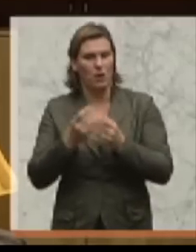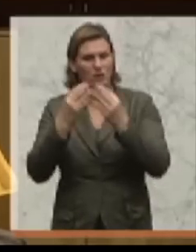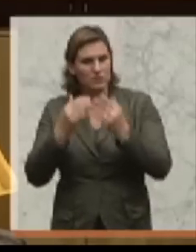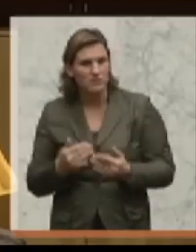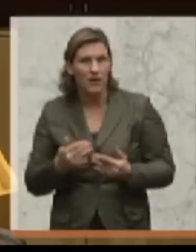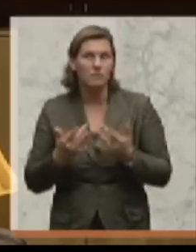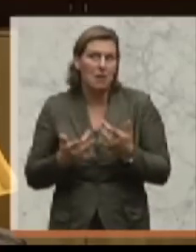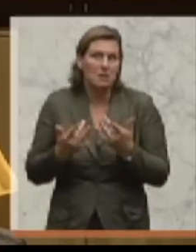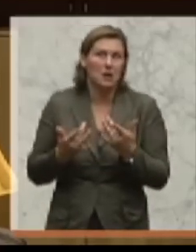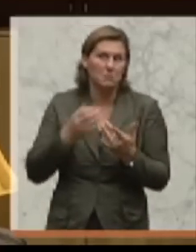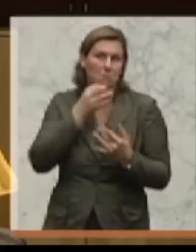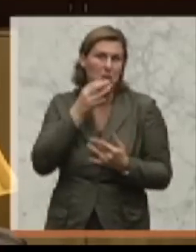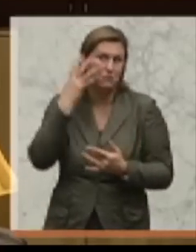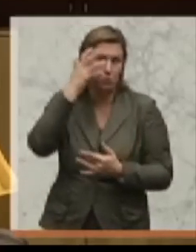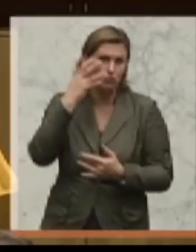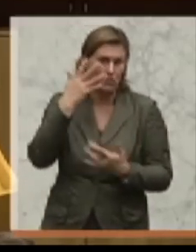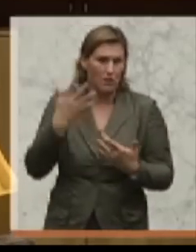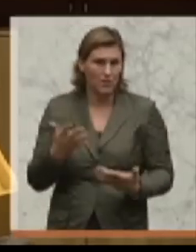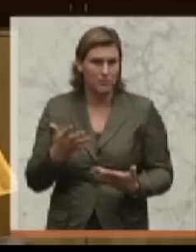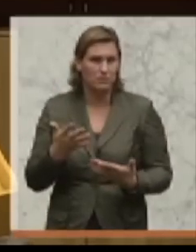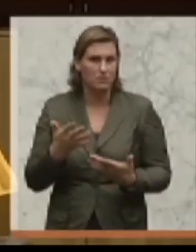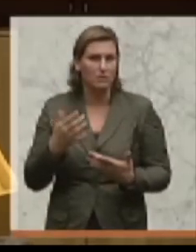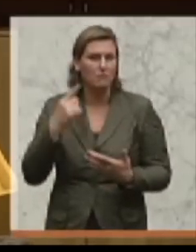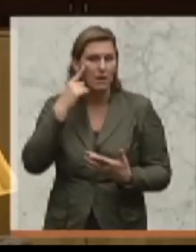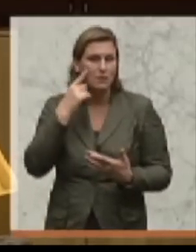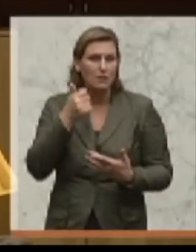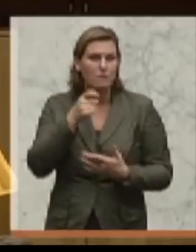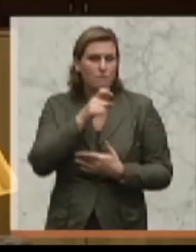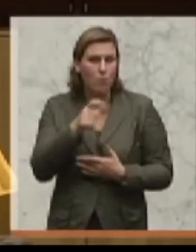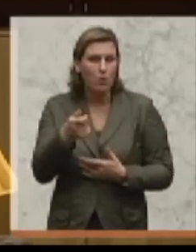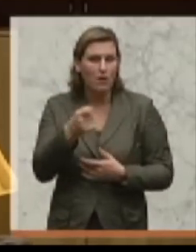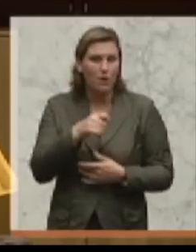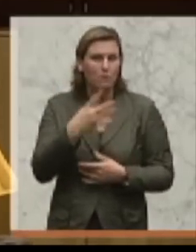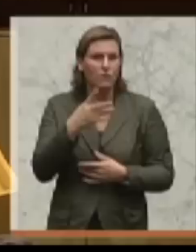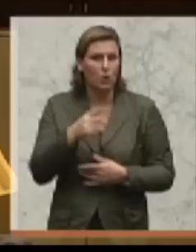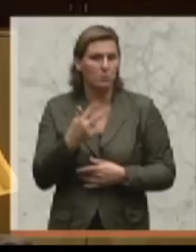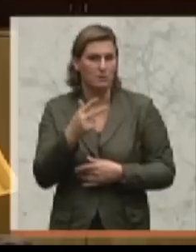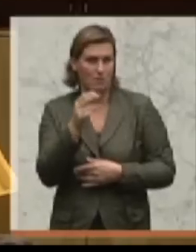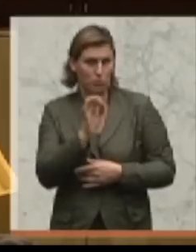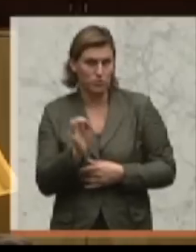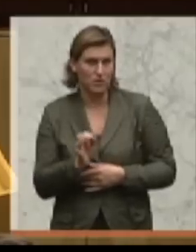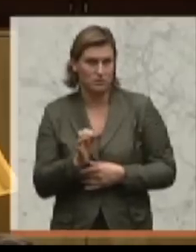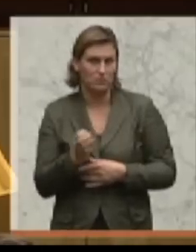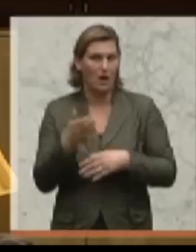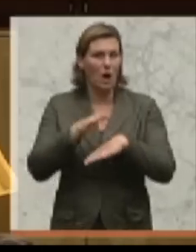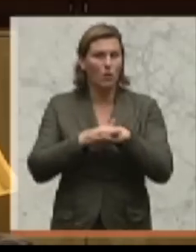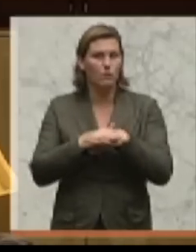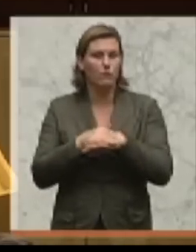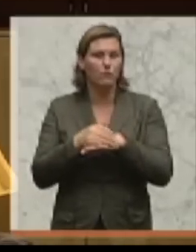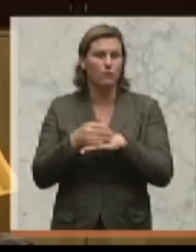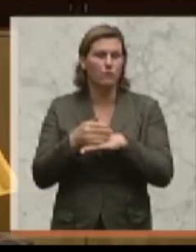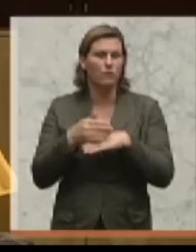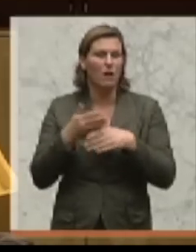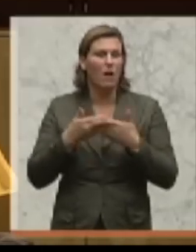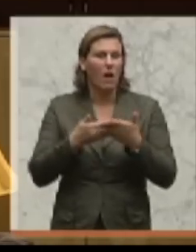vielleicht vorstellen können. Wissen Sie, der Wocheneinkauf hat sich um 4,3 Prozent im Moment verteuert, Heizöl um 11,6